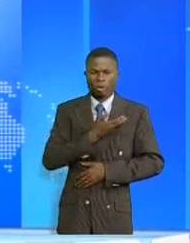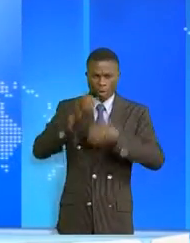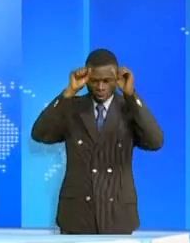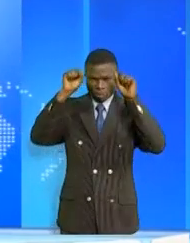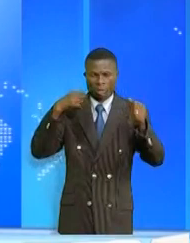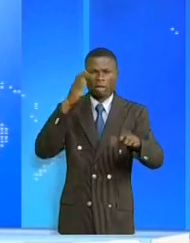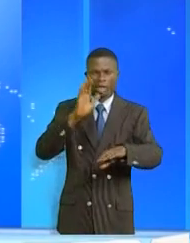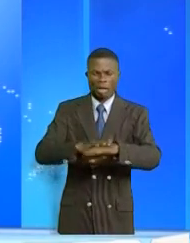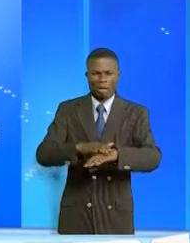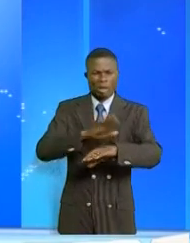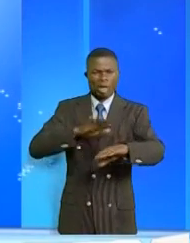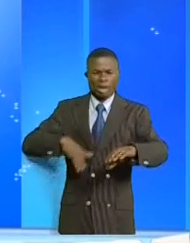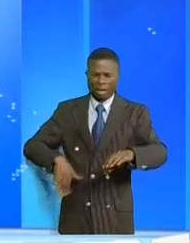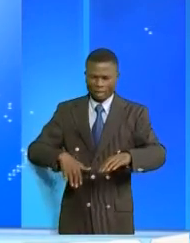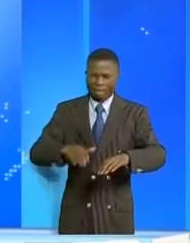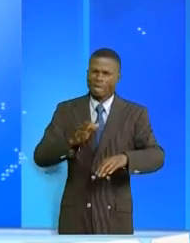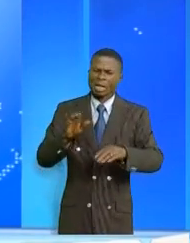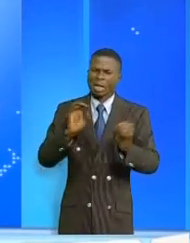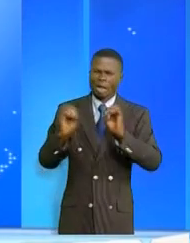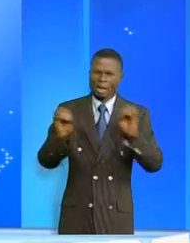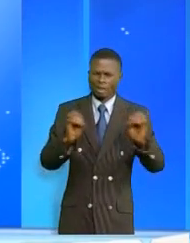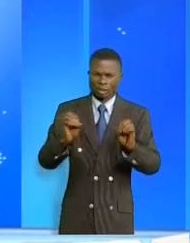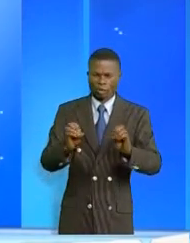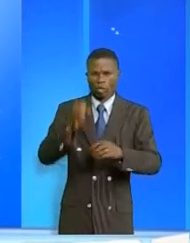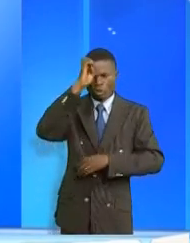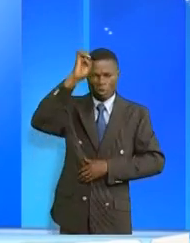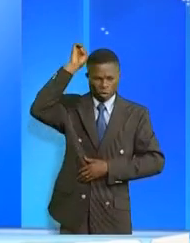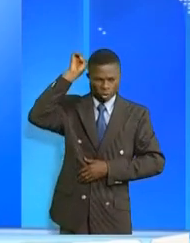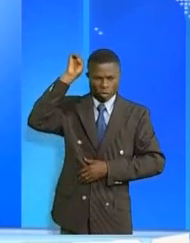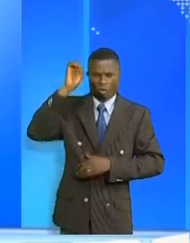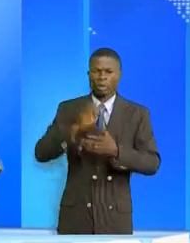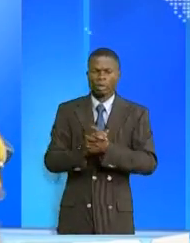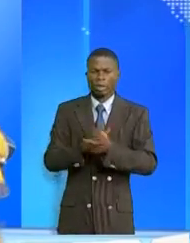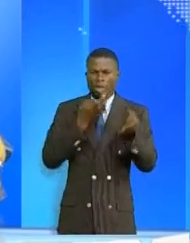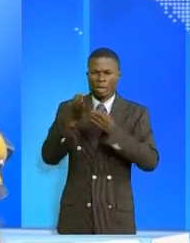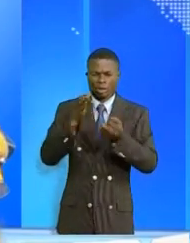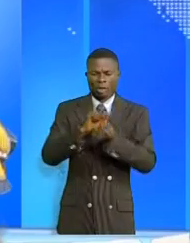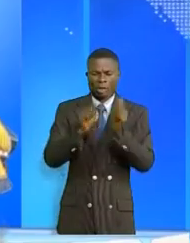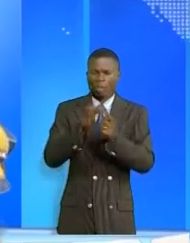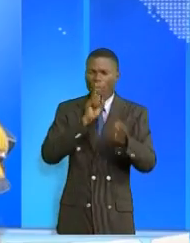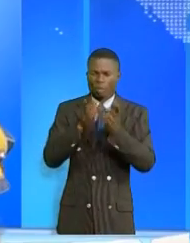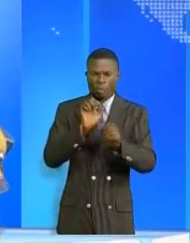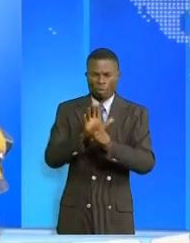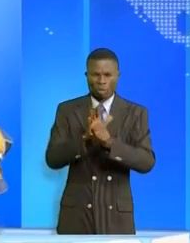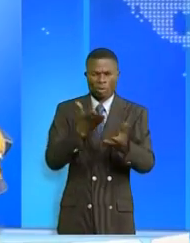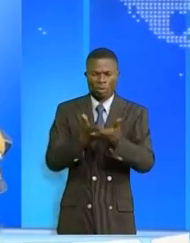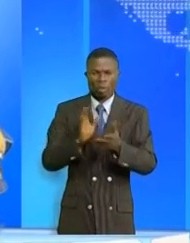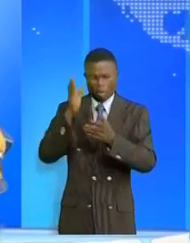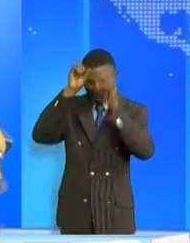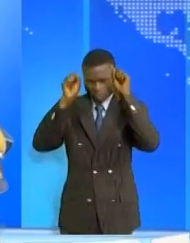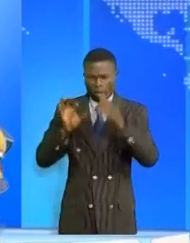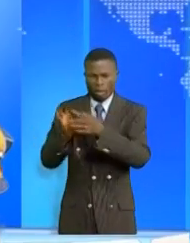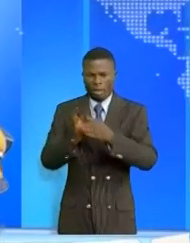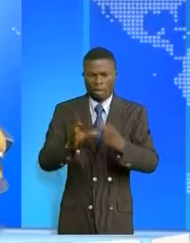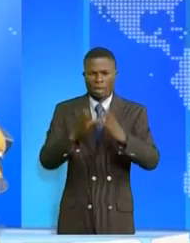est arrivé tard après minuit à Addis Abeba. Aucun communiqué final n'a sanctionné les échanges du président de l'Union africaine